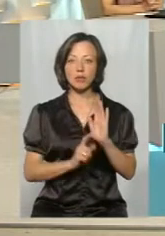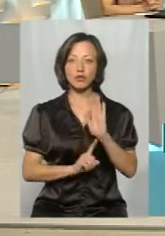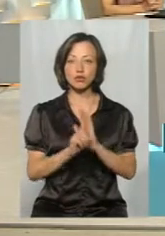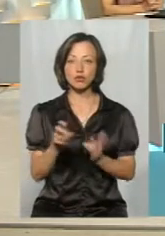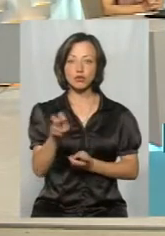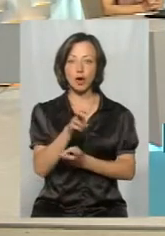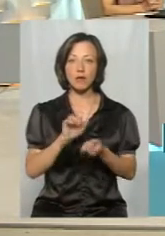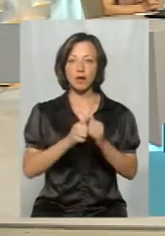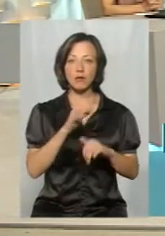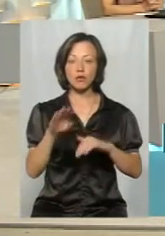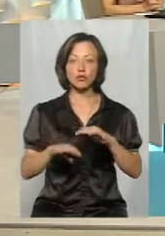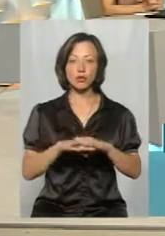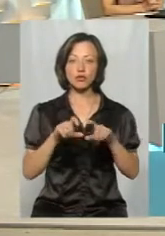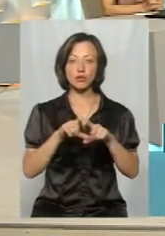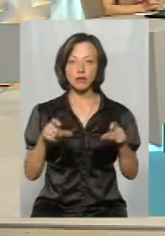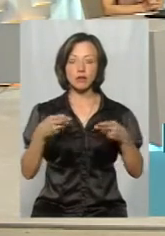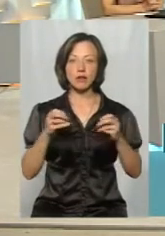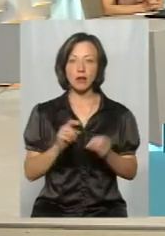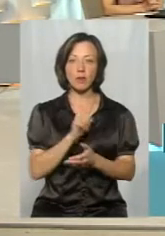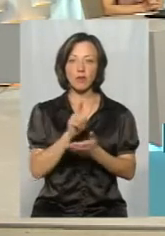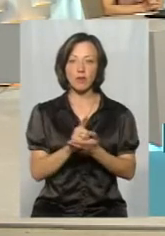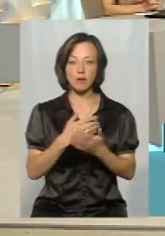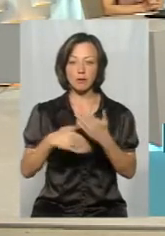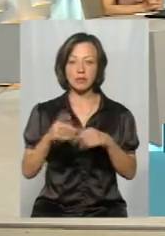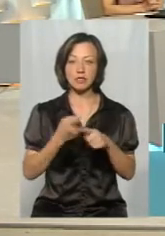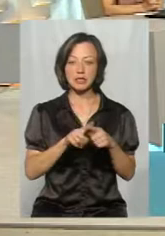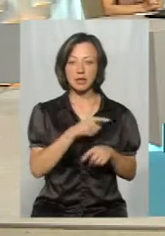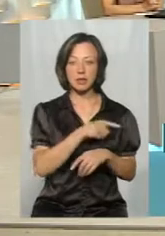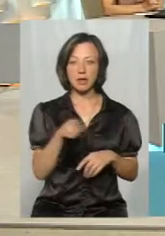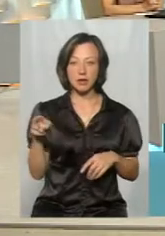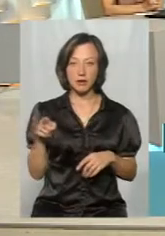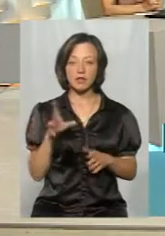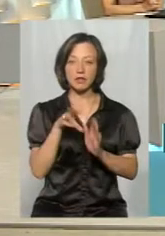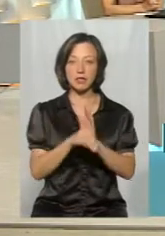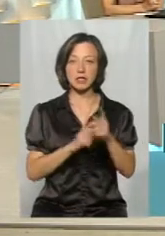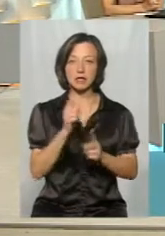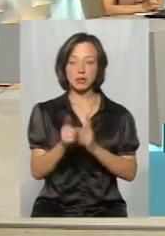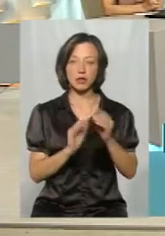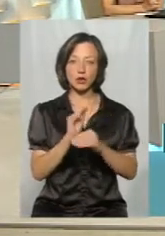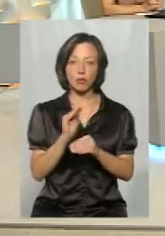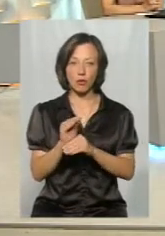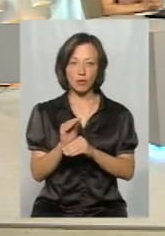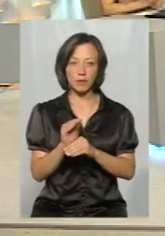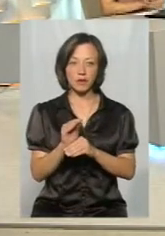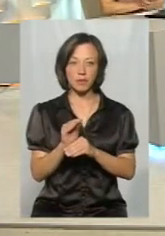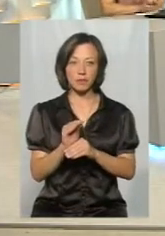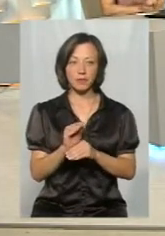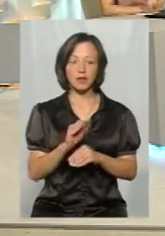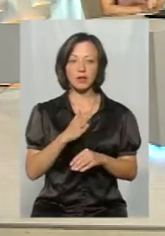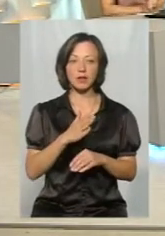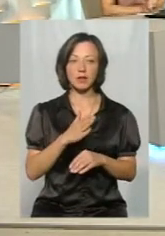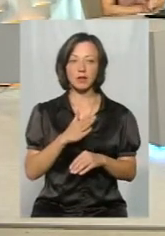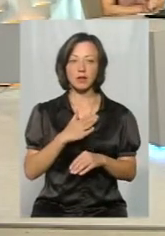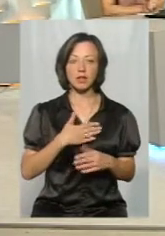шукати в каменці Подільської школи, де вони повинні піти. І за цей період часу внесеться зміни і доповнення. Ми в нашому життю